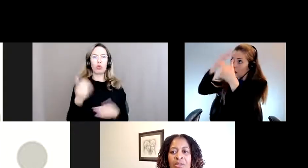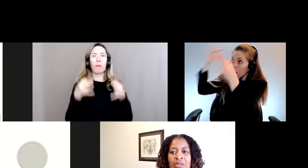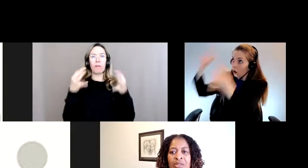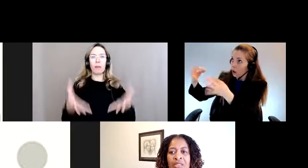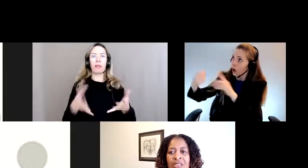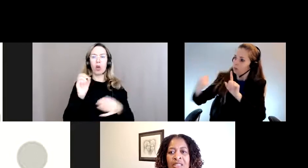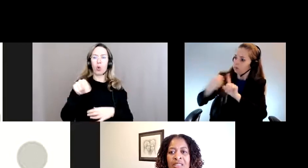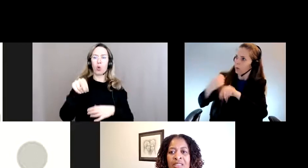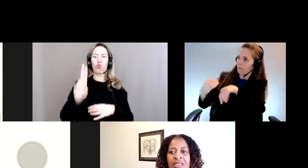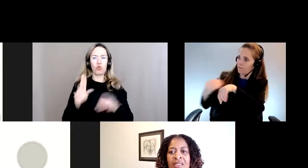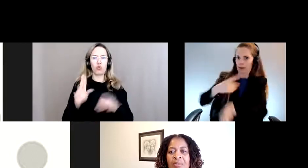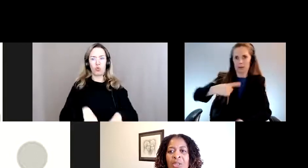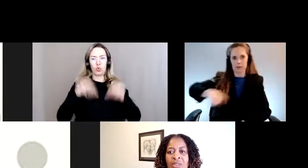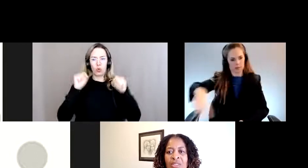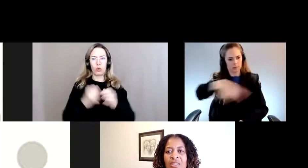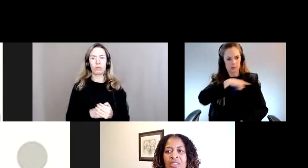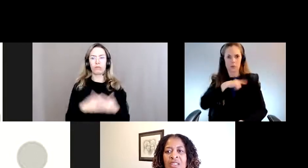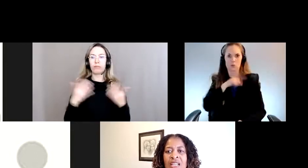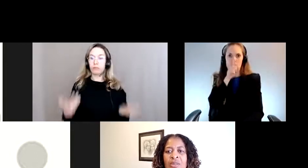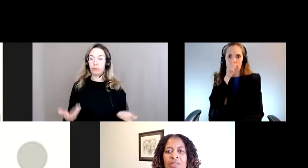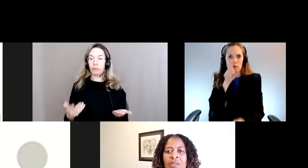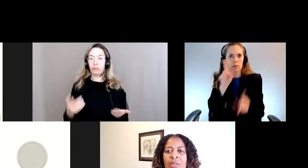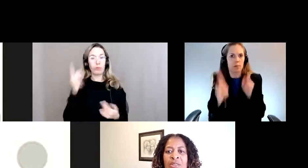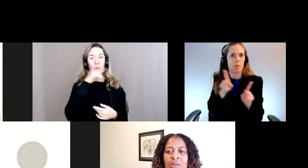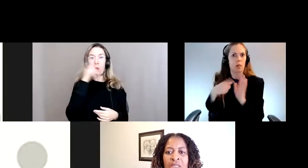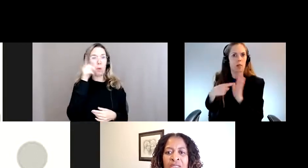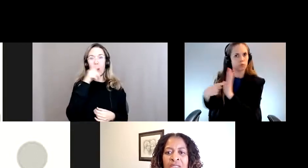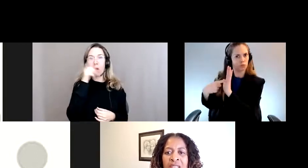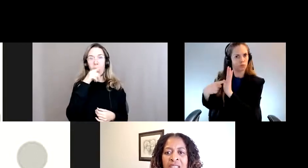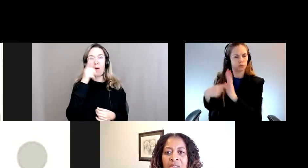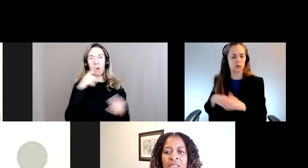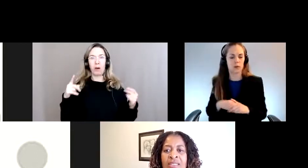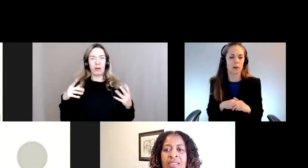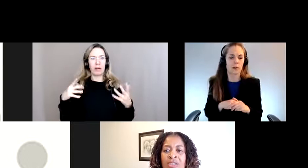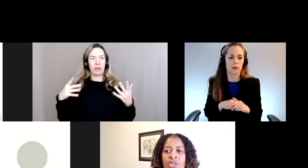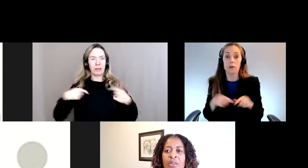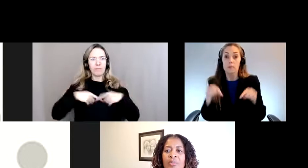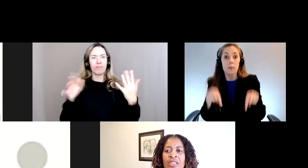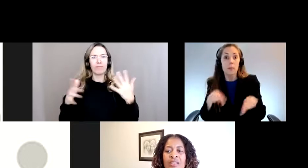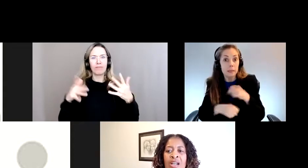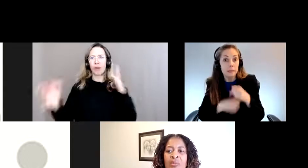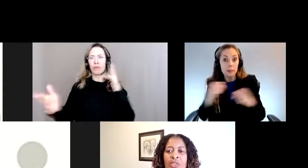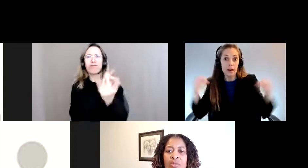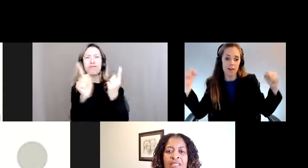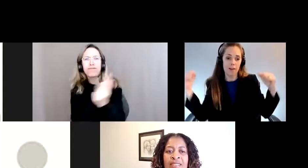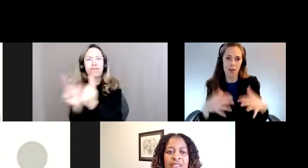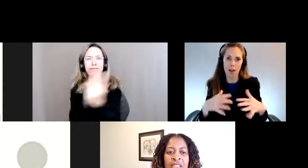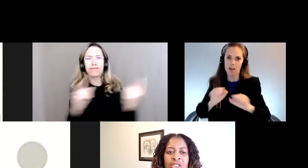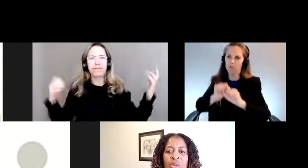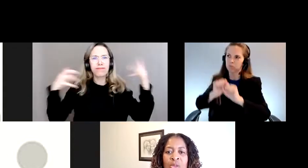'événement de l'ONU. Même si nous ne pouvons pas nous montrer nombreuses en personne comme nous le ferions habituellement,